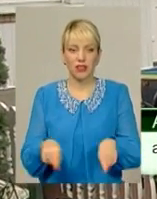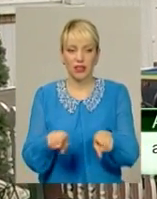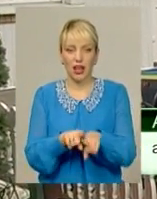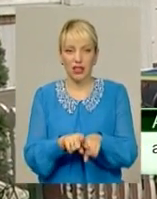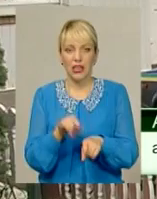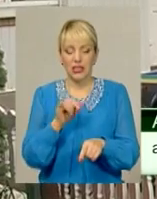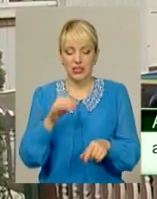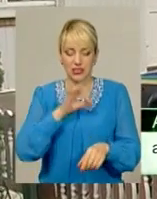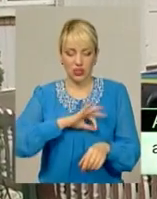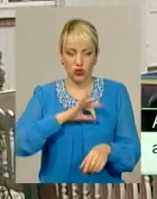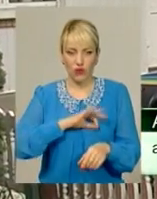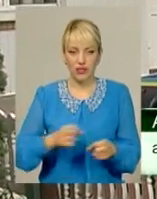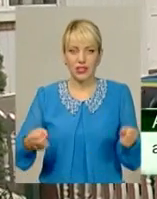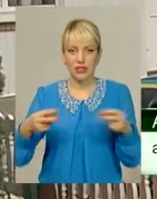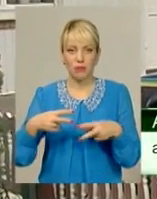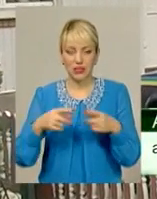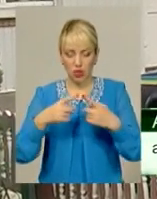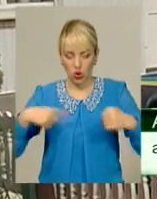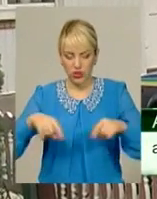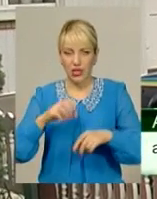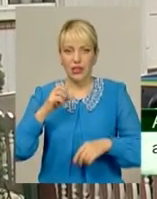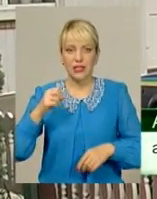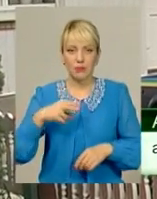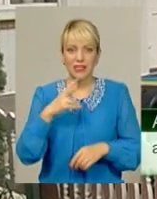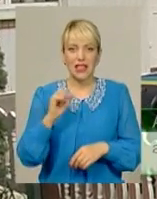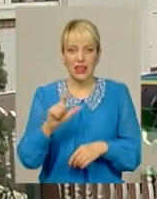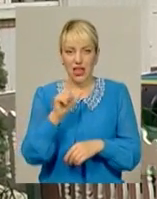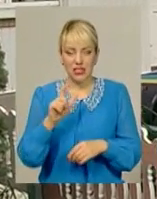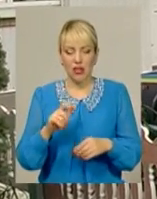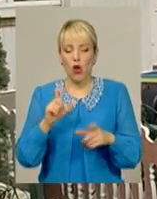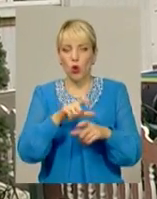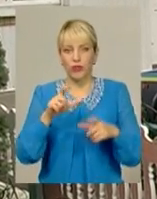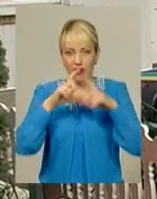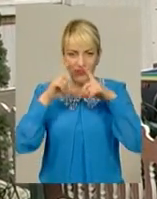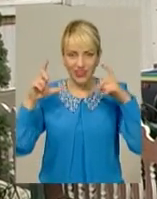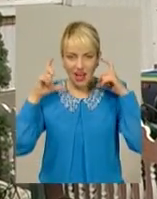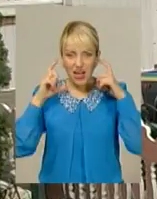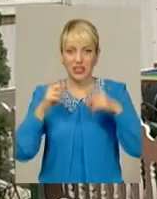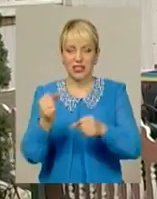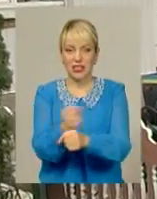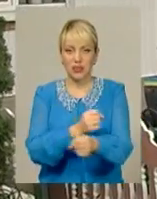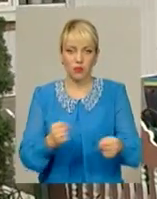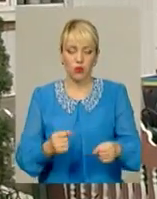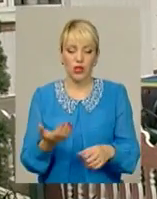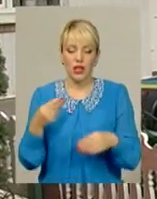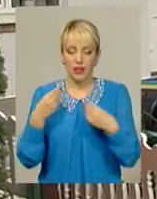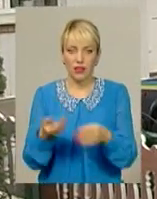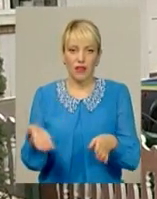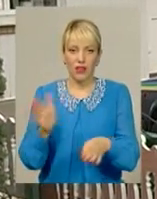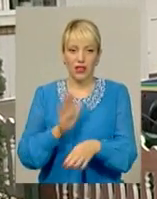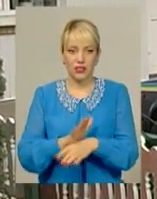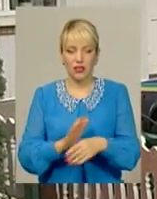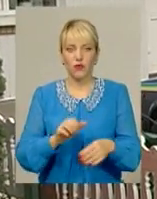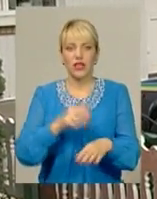спосіб, із застосуванням спецпідрозділу людей в масках зі зброєю та спецзасобами, йому надав вказівку начальник головного